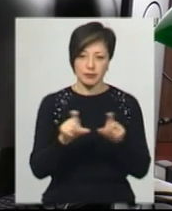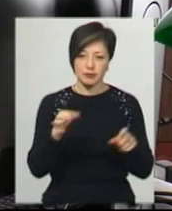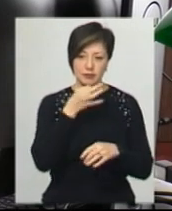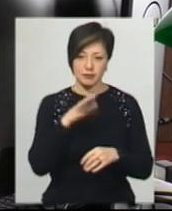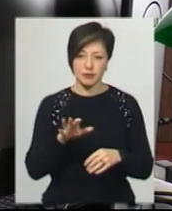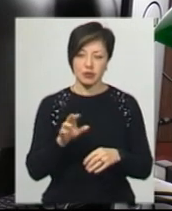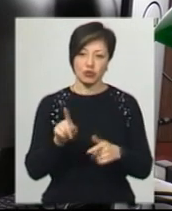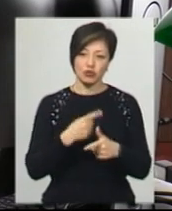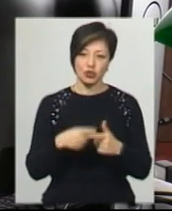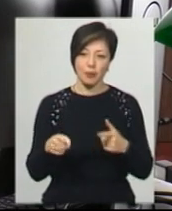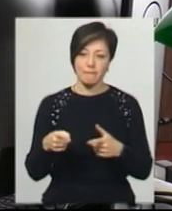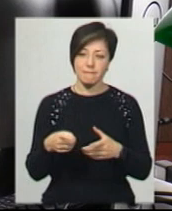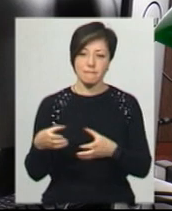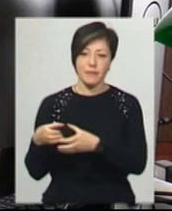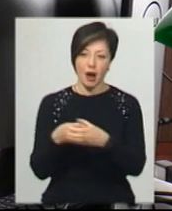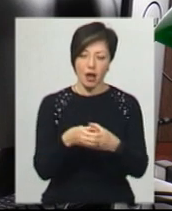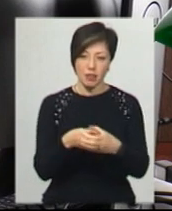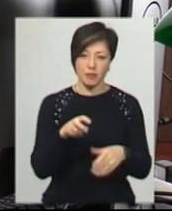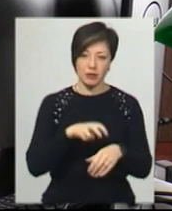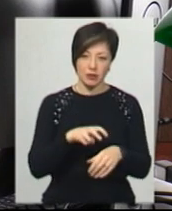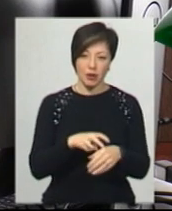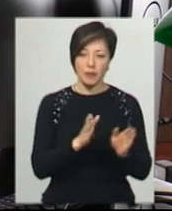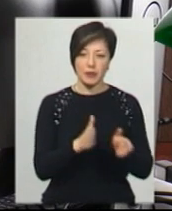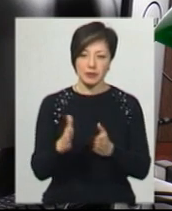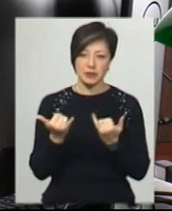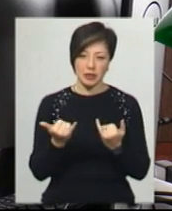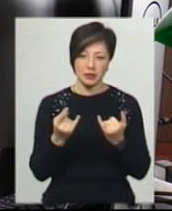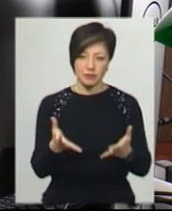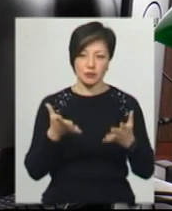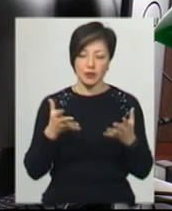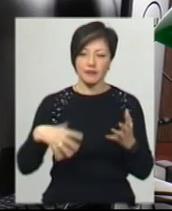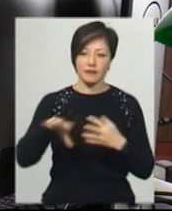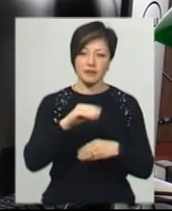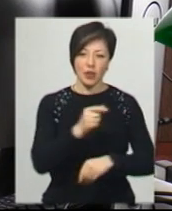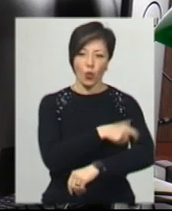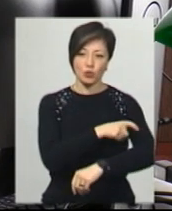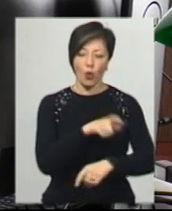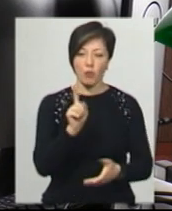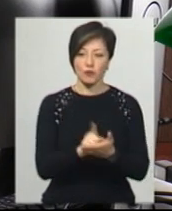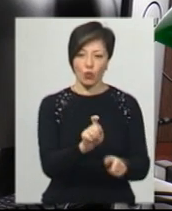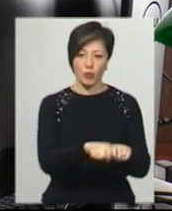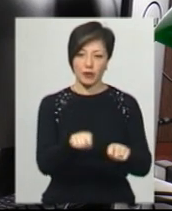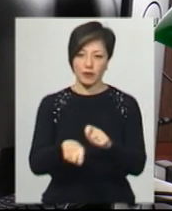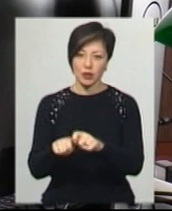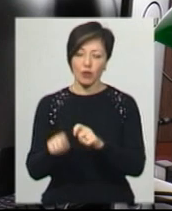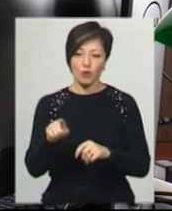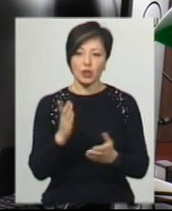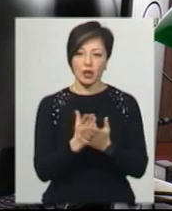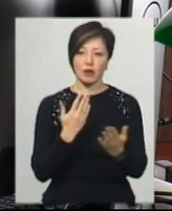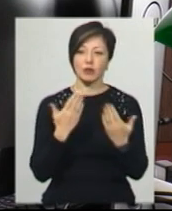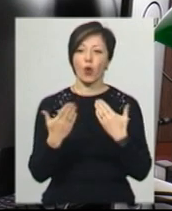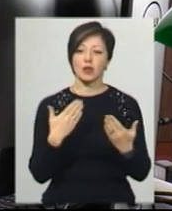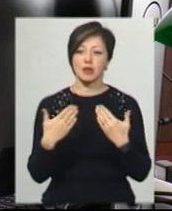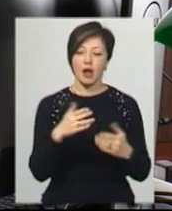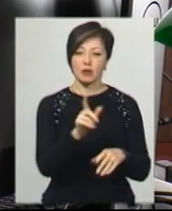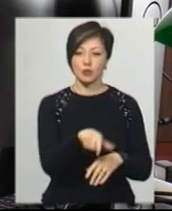чи мобільними бригадами, ми ще власний механізм згоджуємо, ми хочемо всіх кондукторів обов'язково протестувати, тому що вони є контактними.